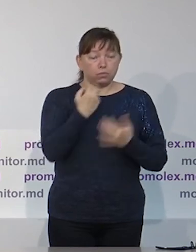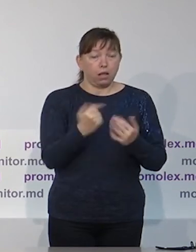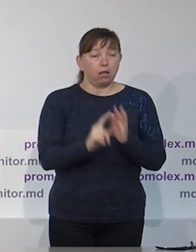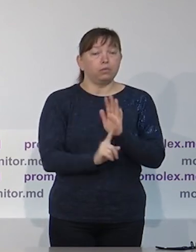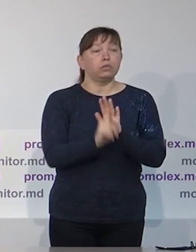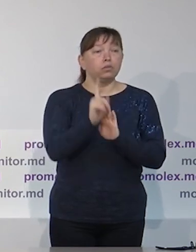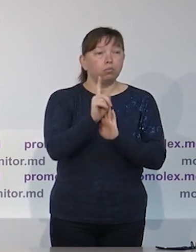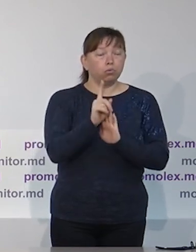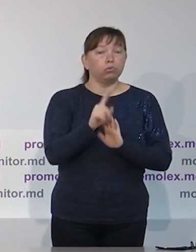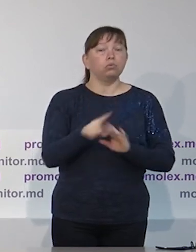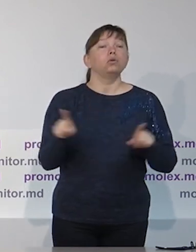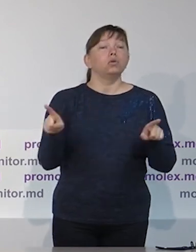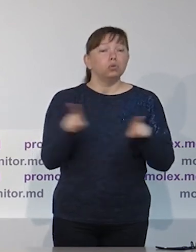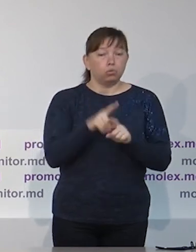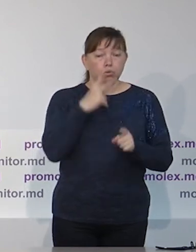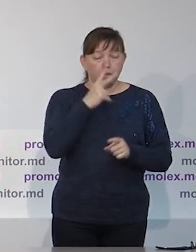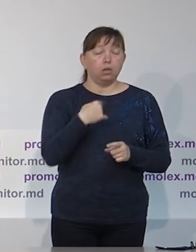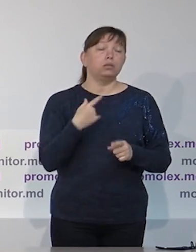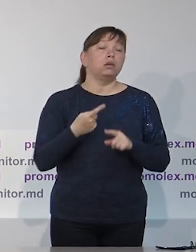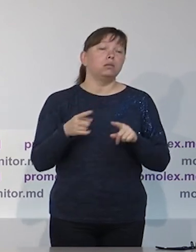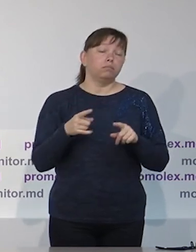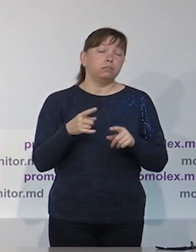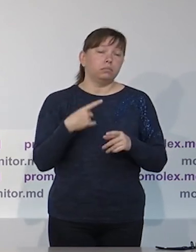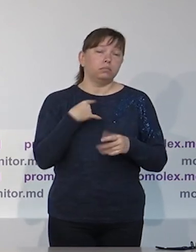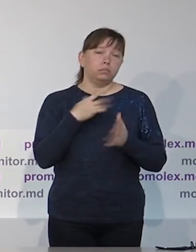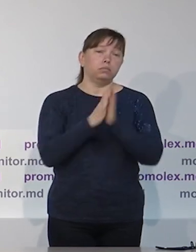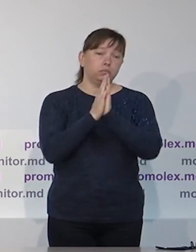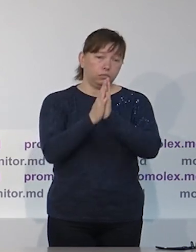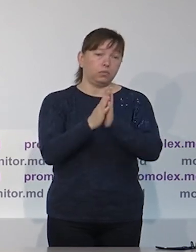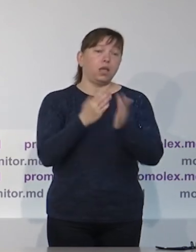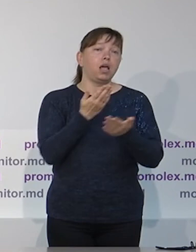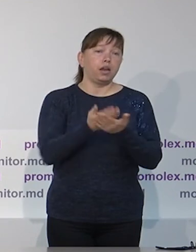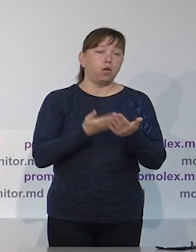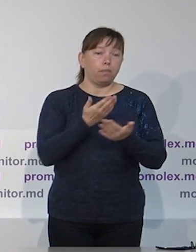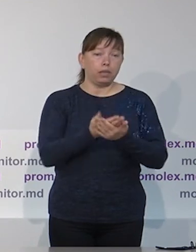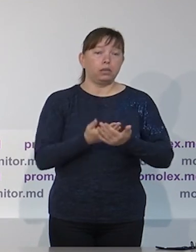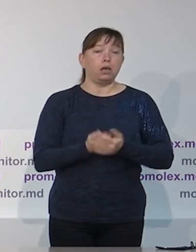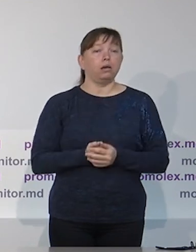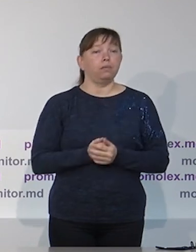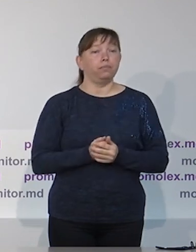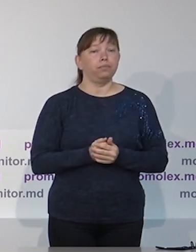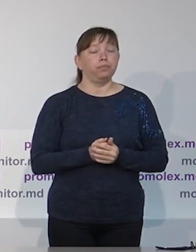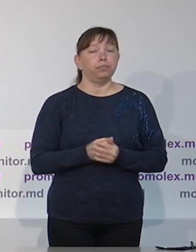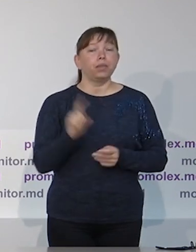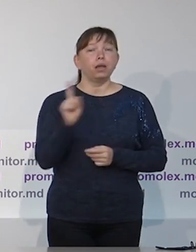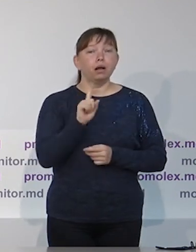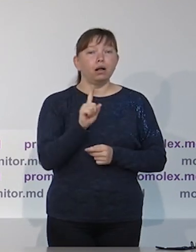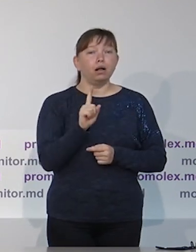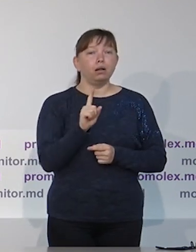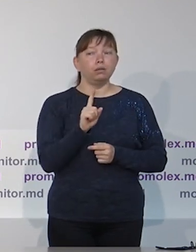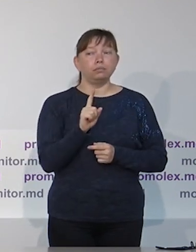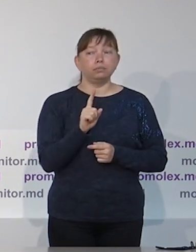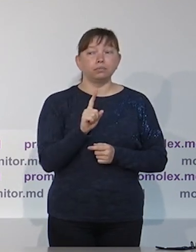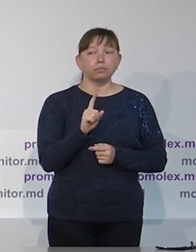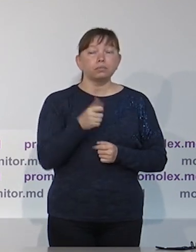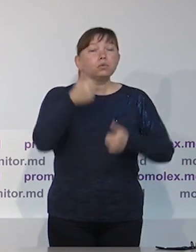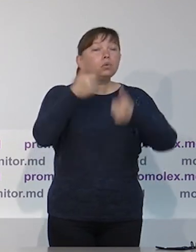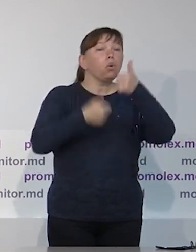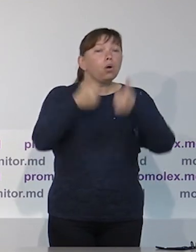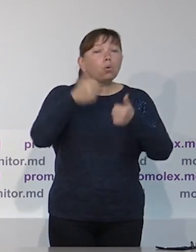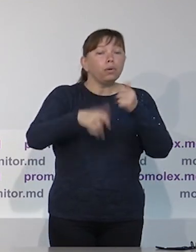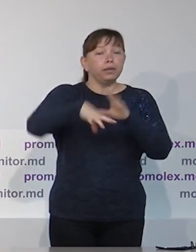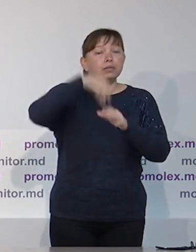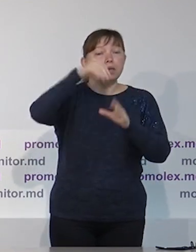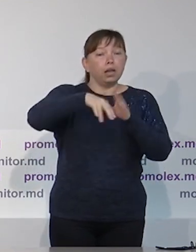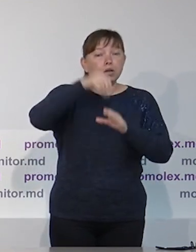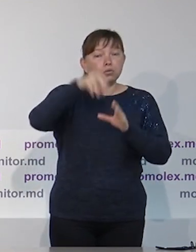случая в день, что в 2,3 раза больше, выше, чем в 2019 году. Уже и в начале